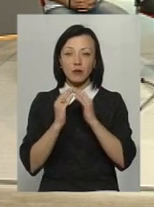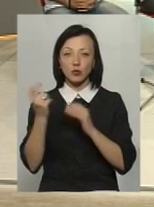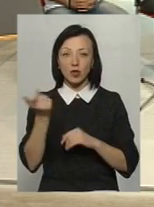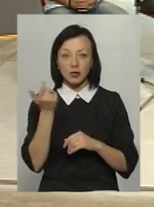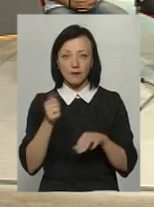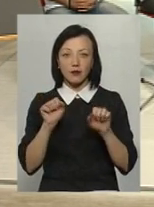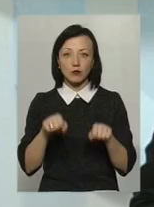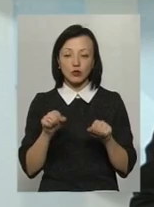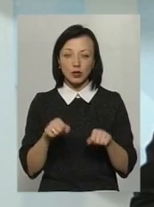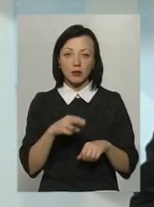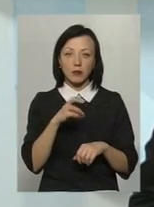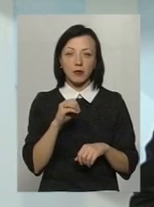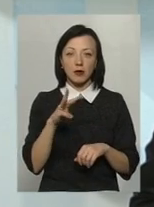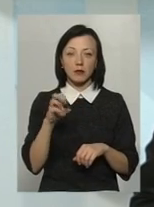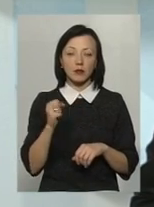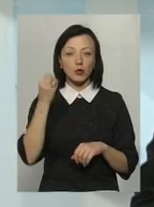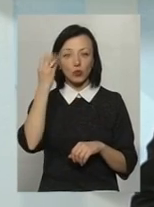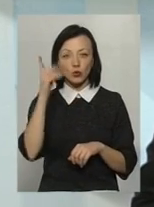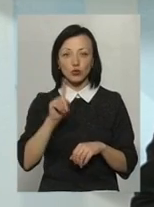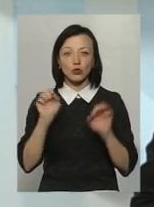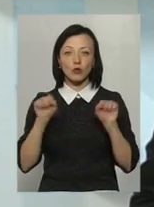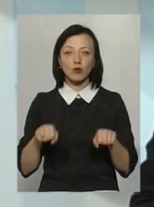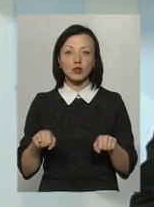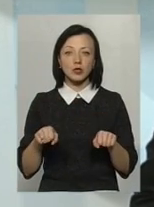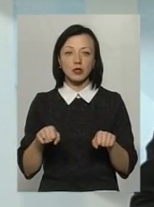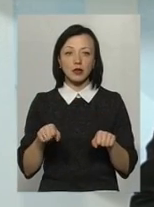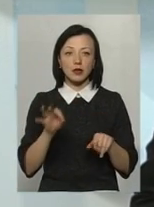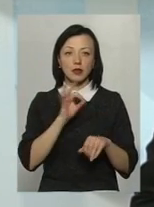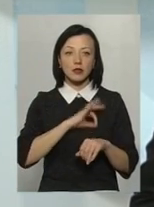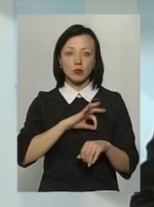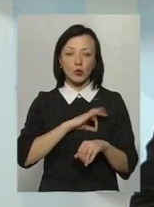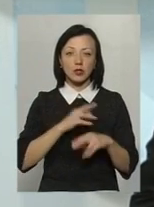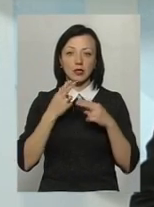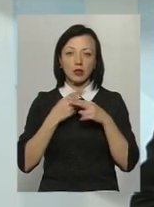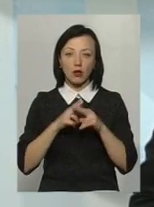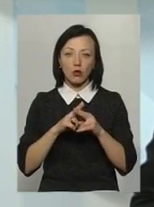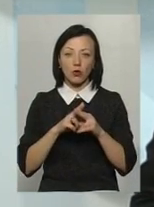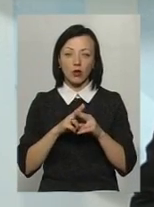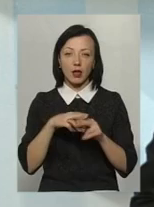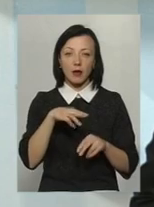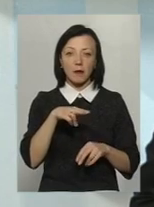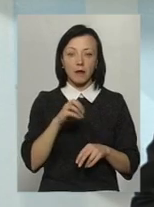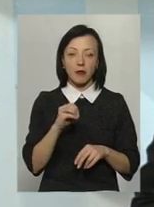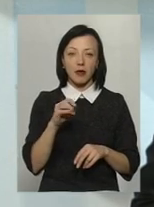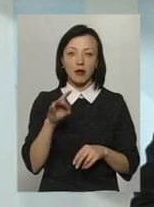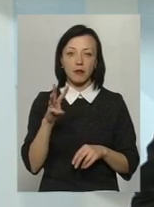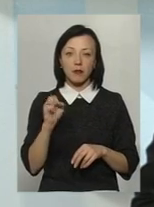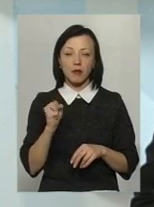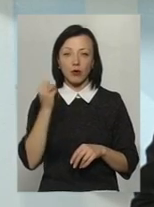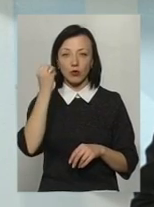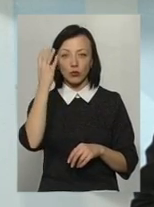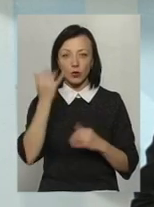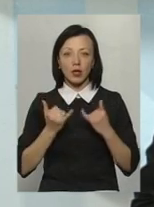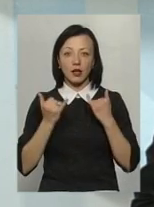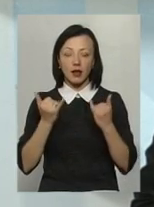і можливостям пермакультуры. То, що можна использовать именно технології пермакультур для фермерів. Тому